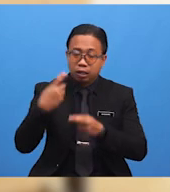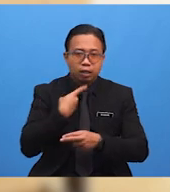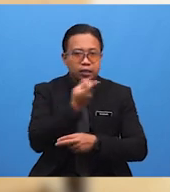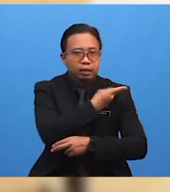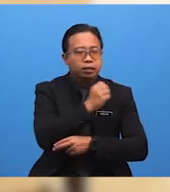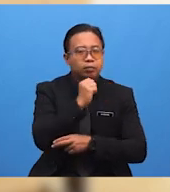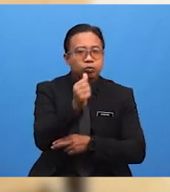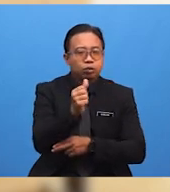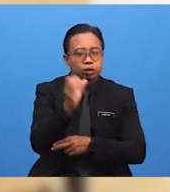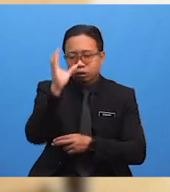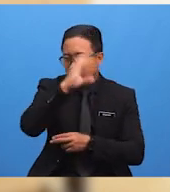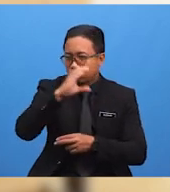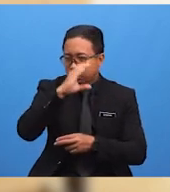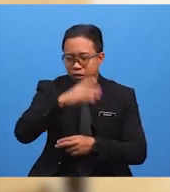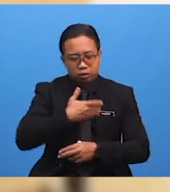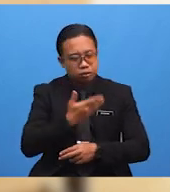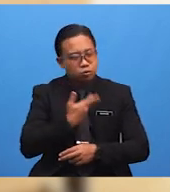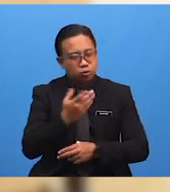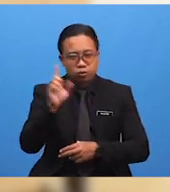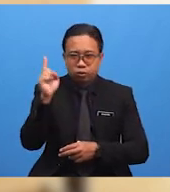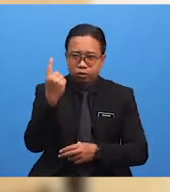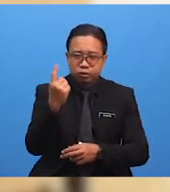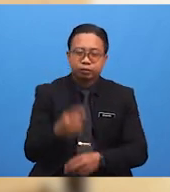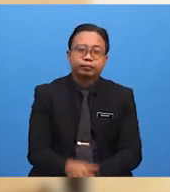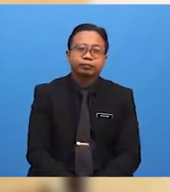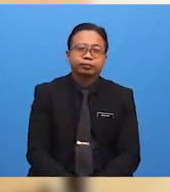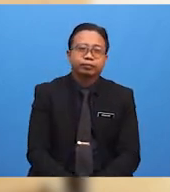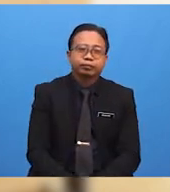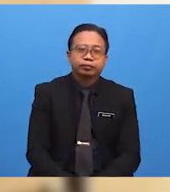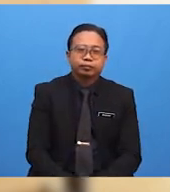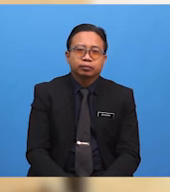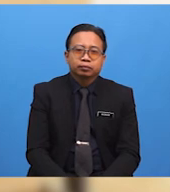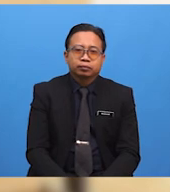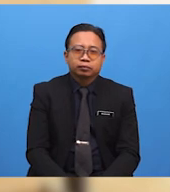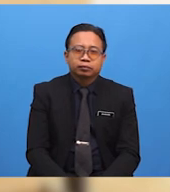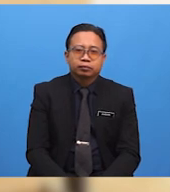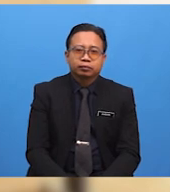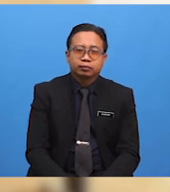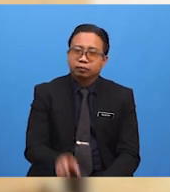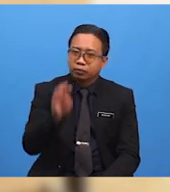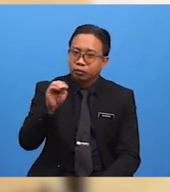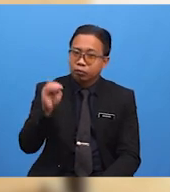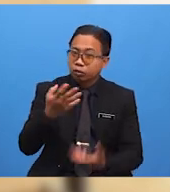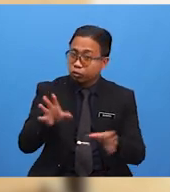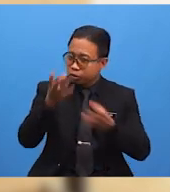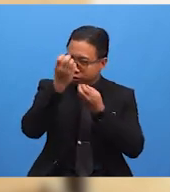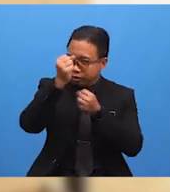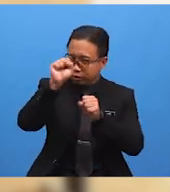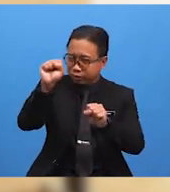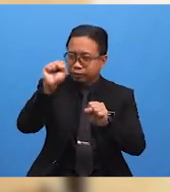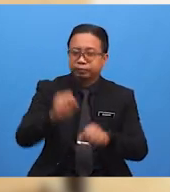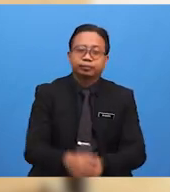sekadar mencari keseronokan semata-mata Murid-murid sudah bersedia?